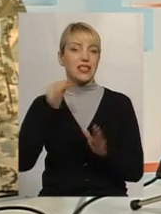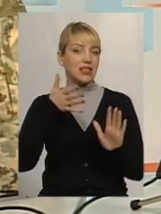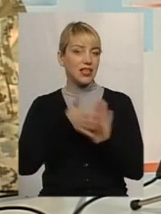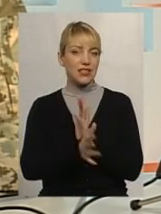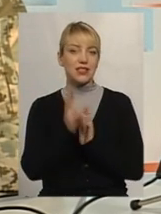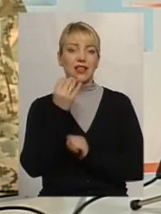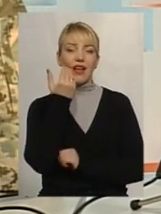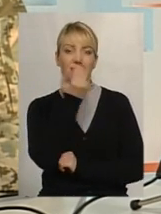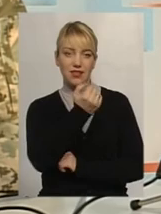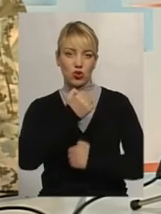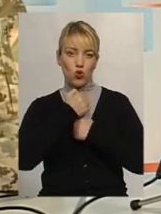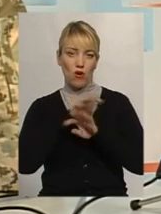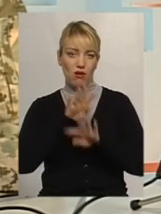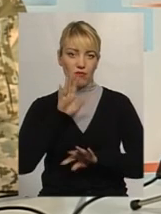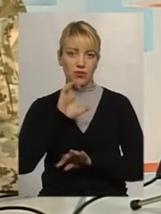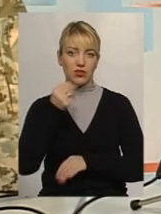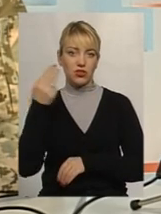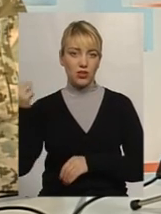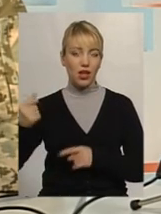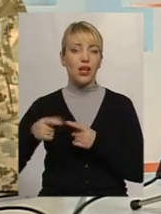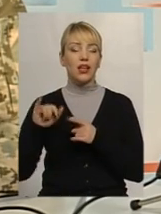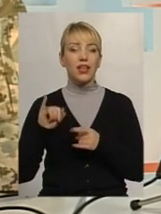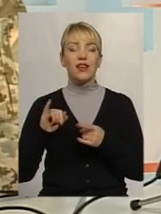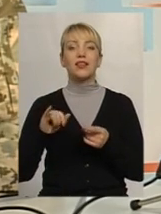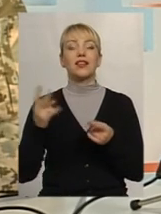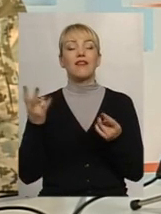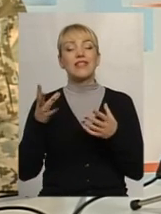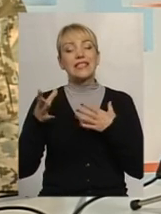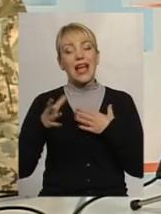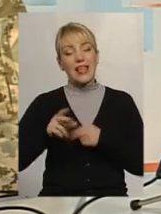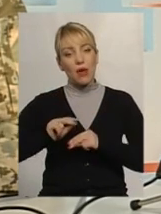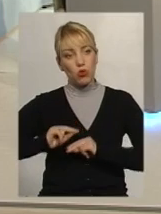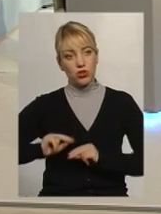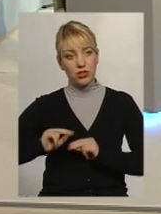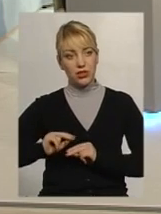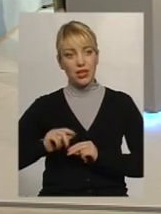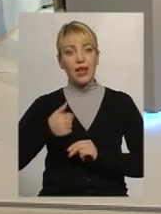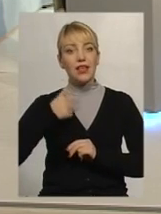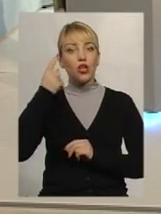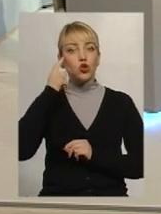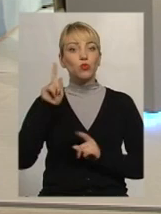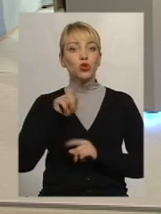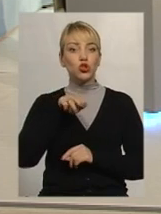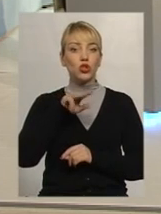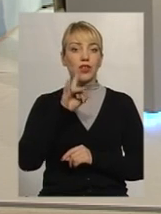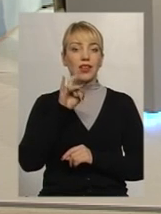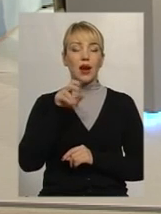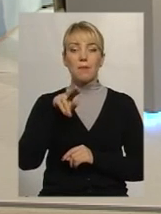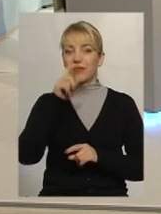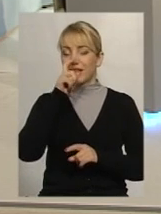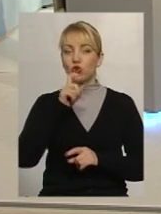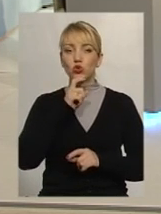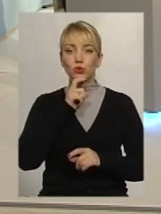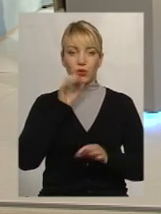І тут просто взаємодія. Я думаю, що Трамп не до кінця розуміє цю природу